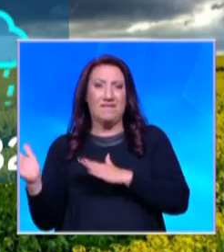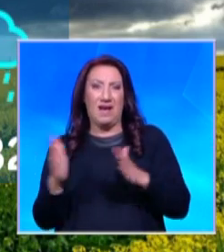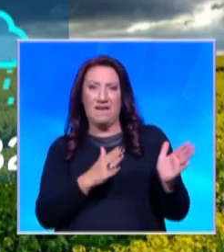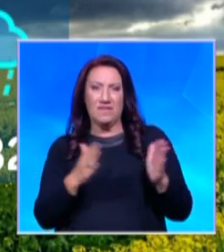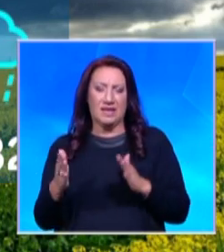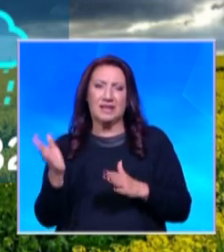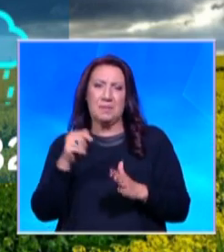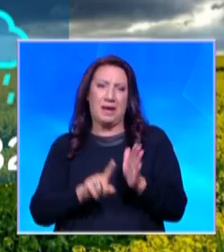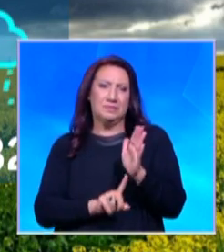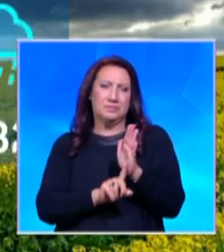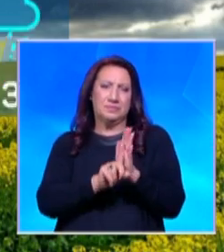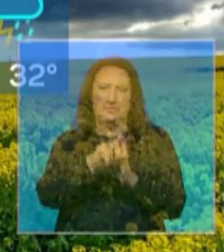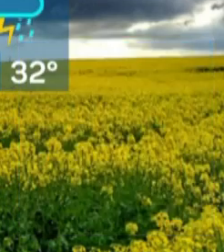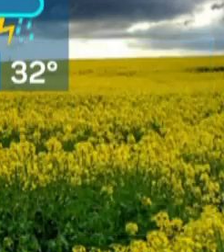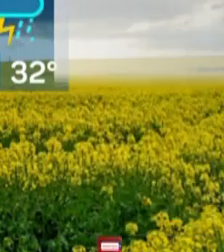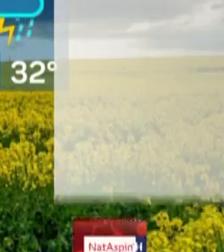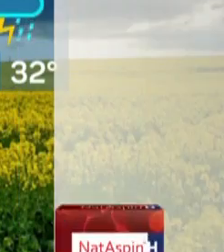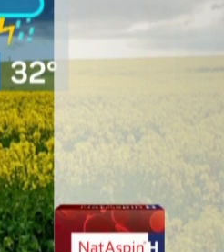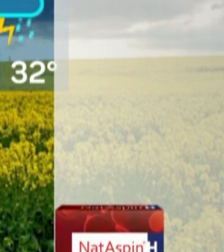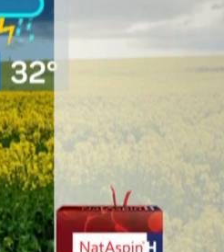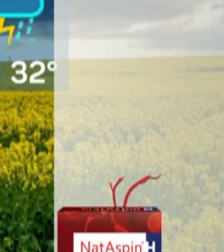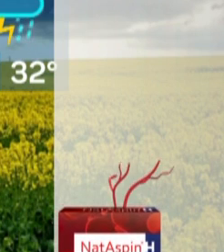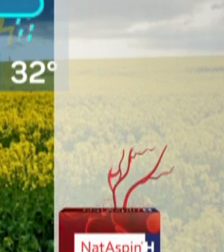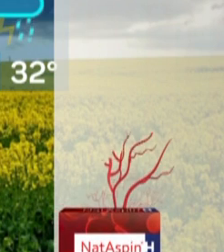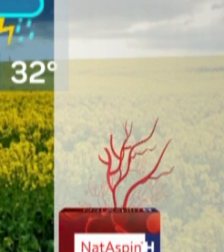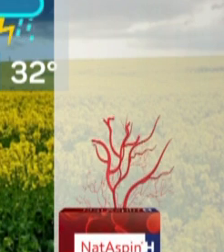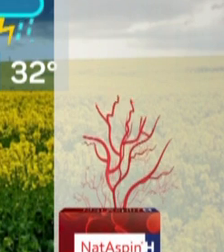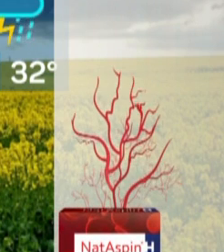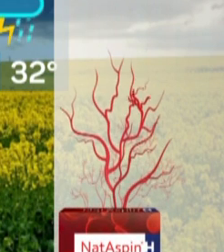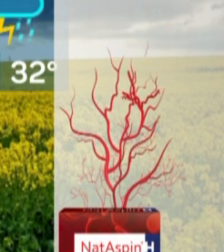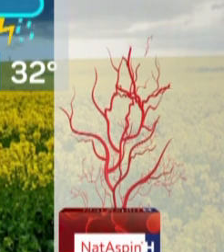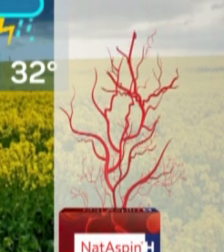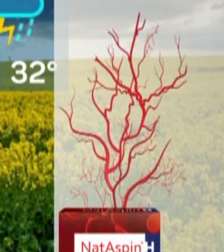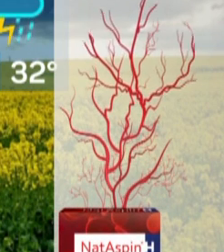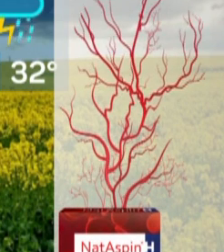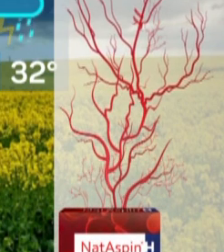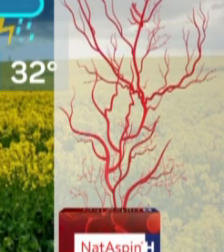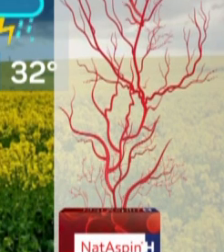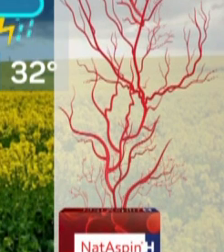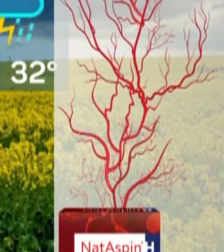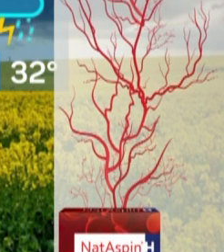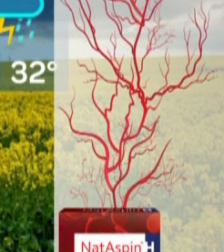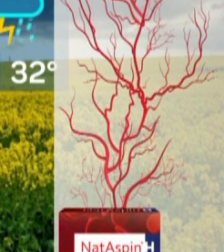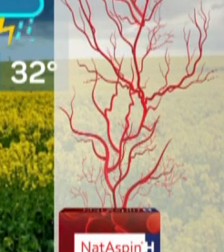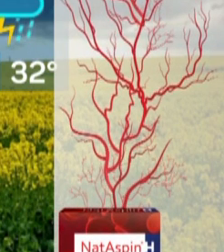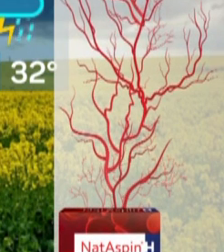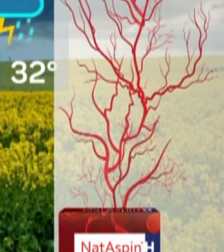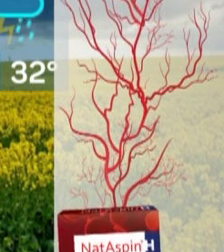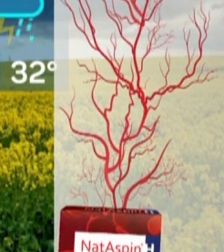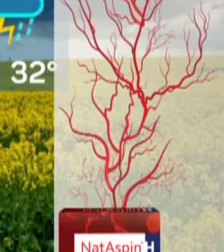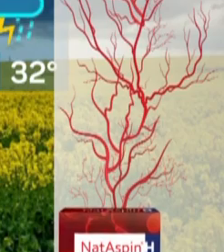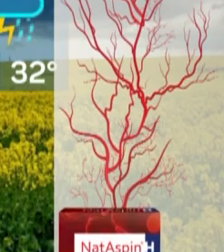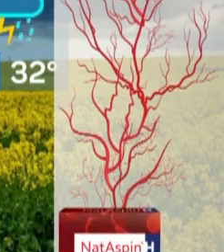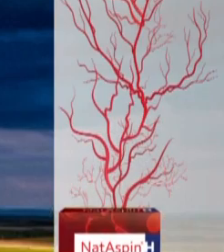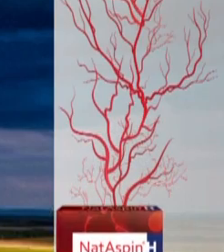В неделя, например, максималните ще са предимно между 30 и 35 градуса. Към понеделник и вторник вече ще има повишена вероятност